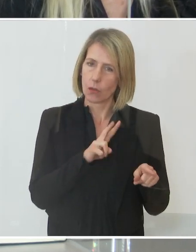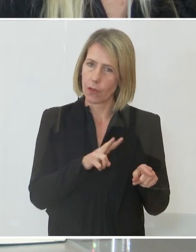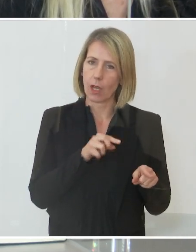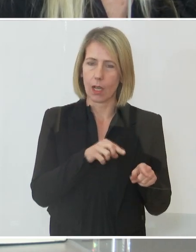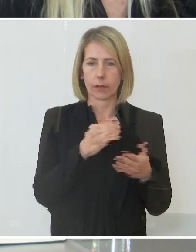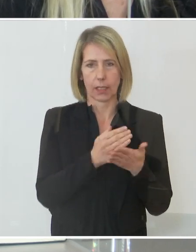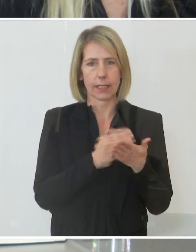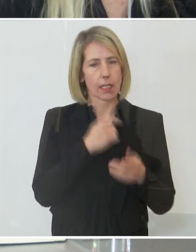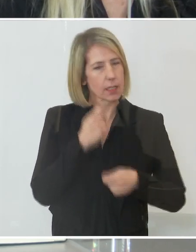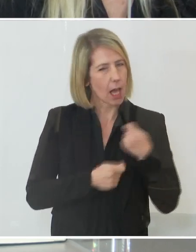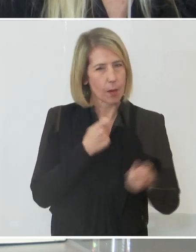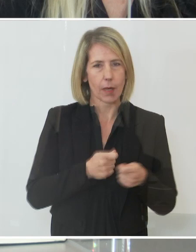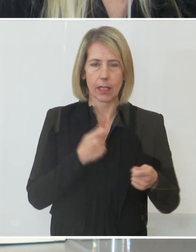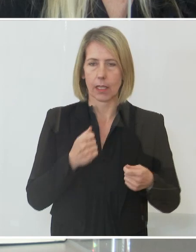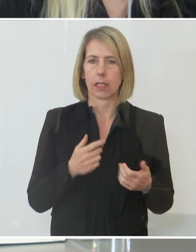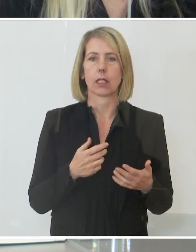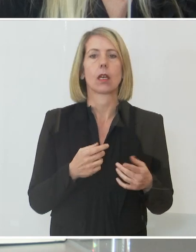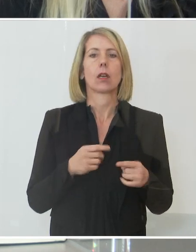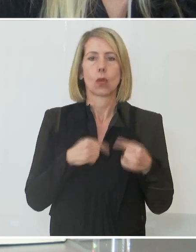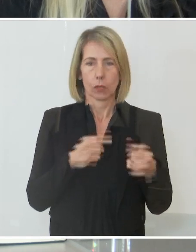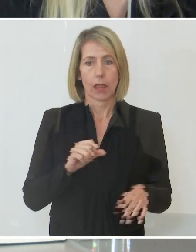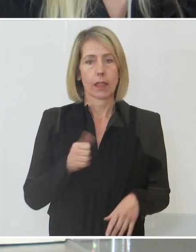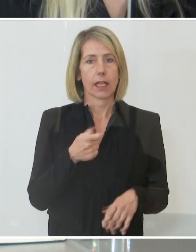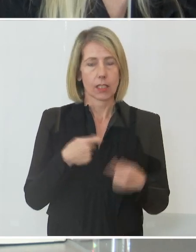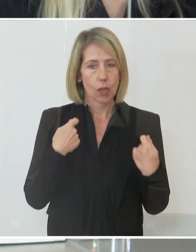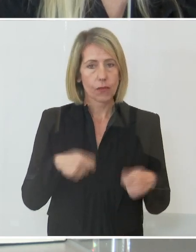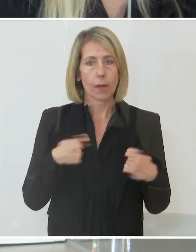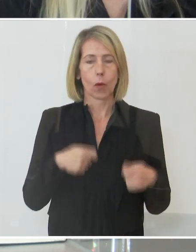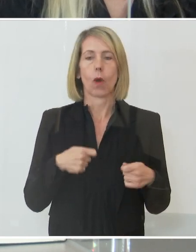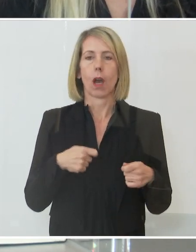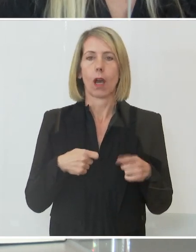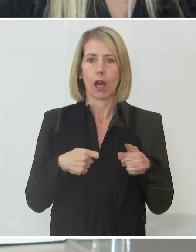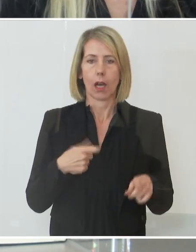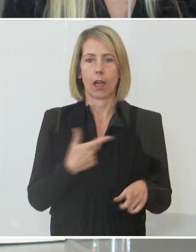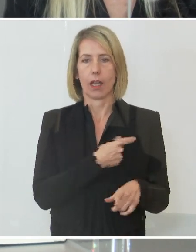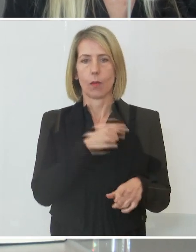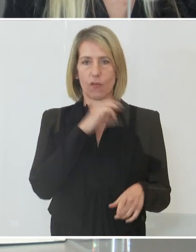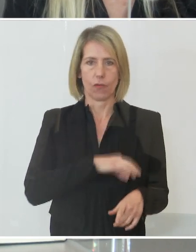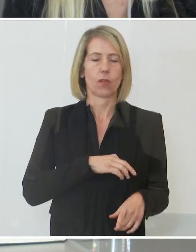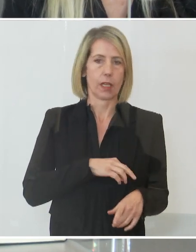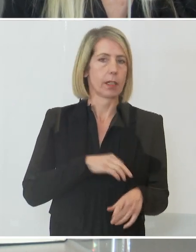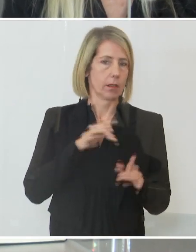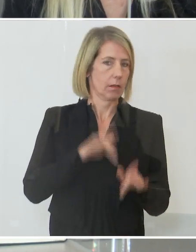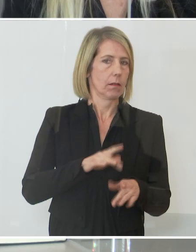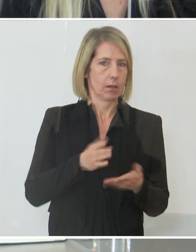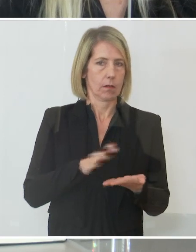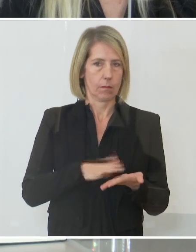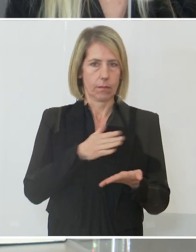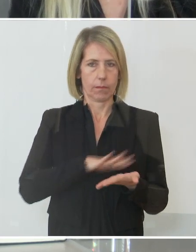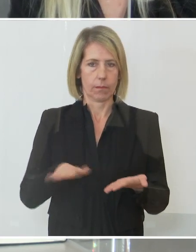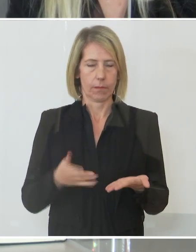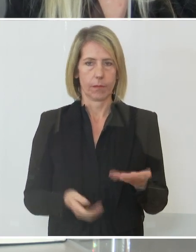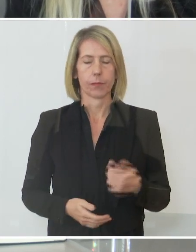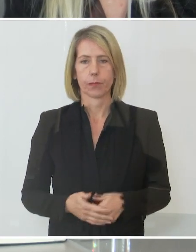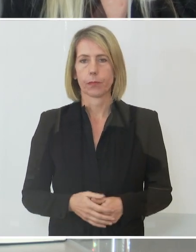diesem Gesetz arbeitet, damit am 1. Februar diese Impfpflicht dann vorhanden sein wird. Ich